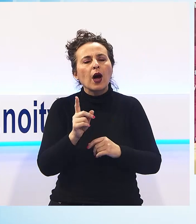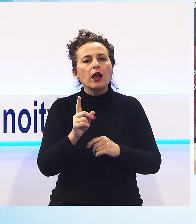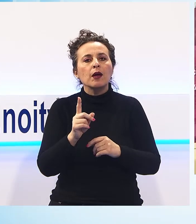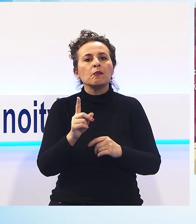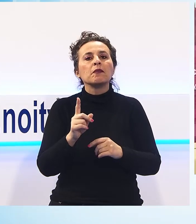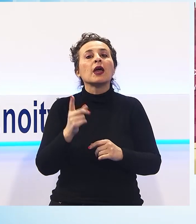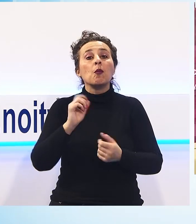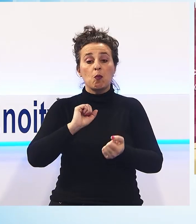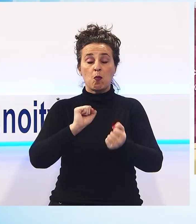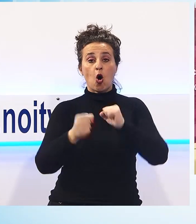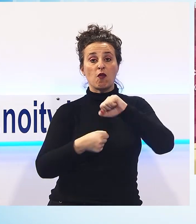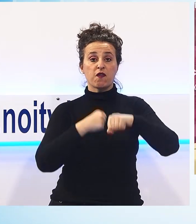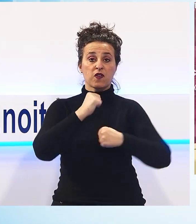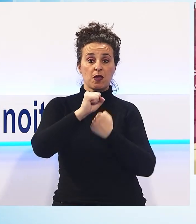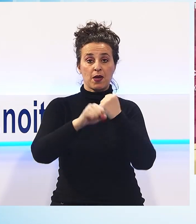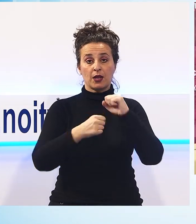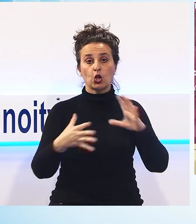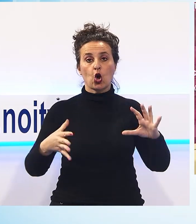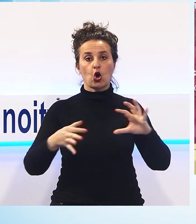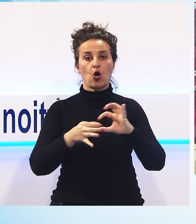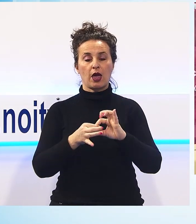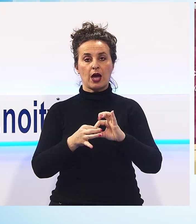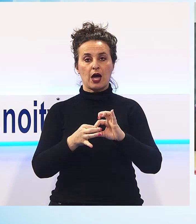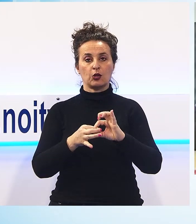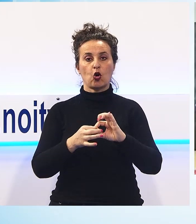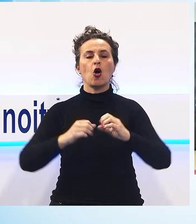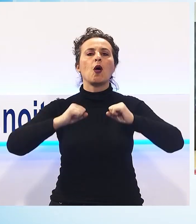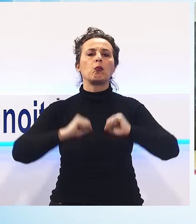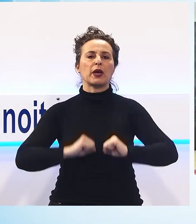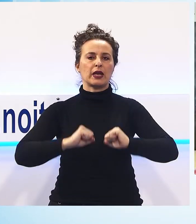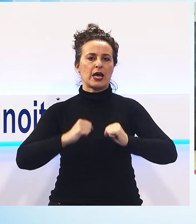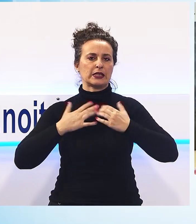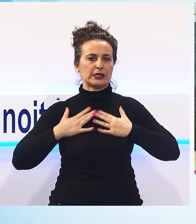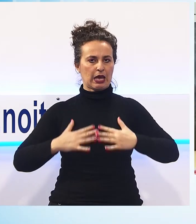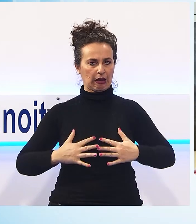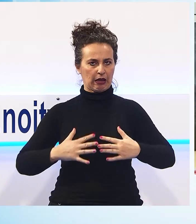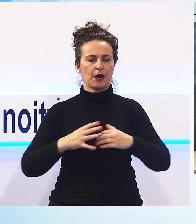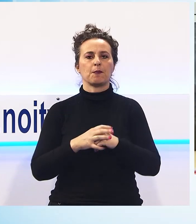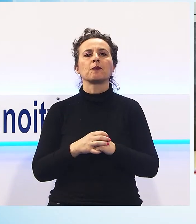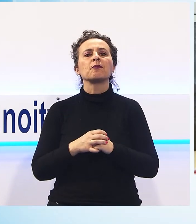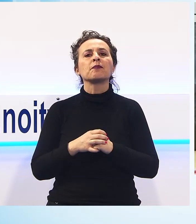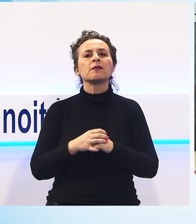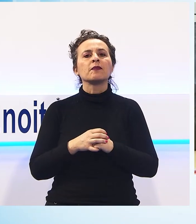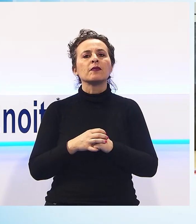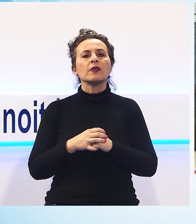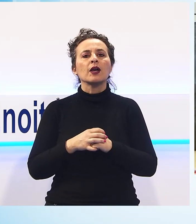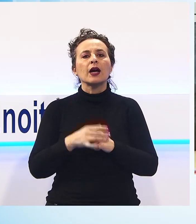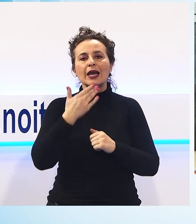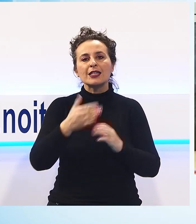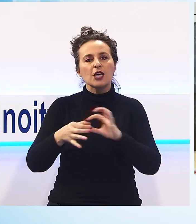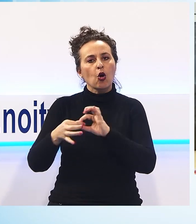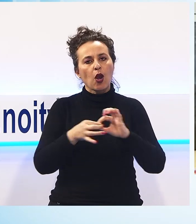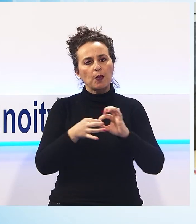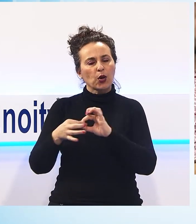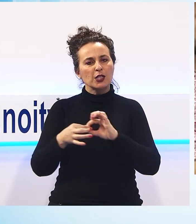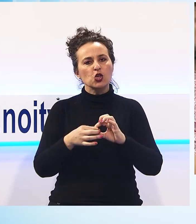e il benessere. Torna dunque l'edizione numero 5 della Ego Woman Run, appuntamento ludico motorio ideato da Ego Wellness Resort in collaborazione con Lucca